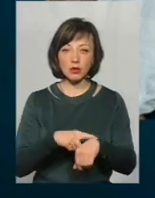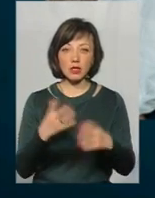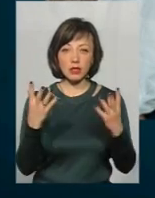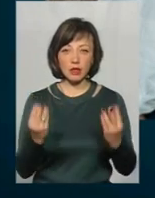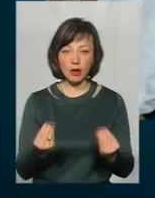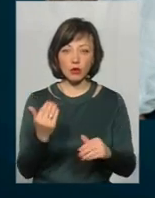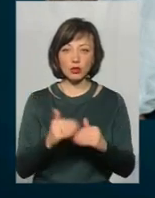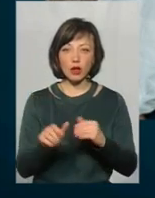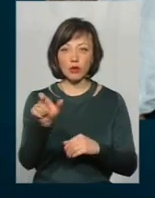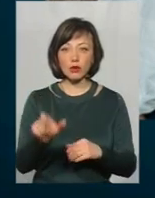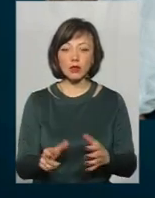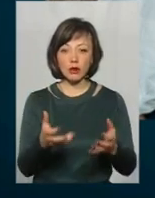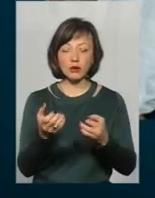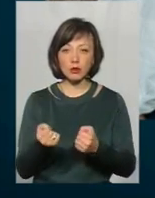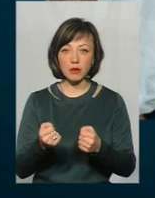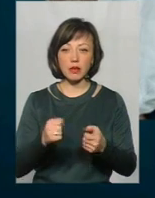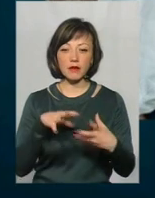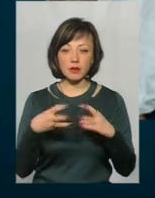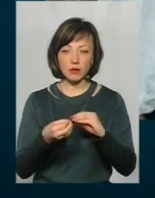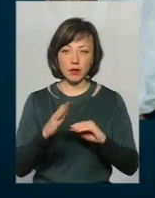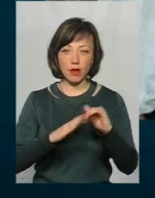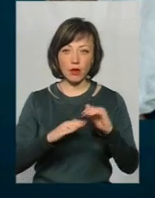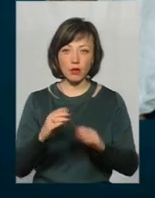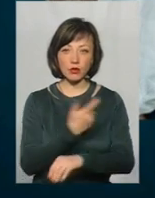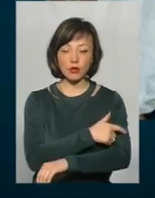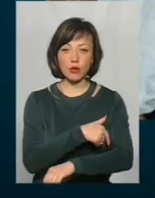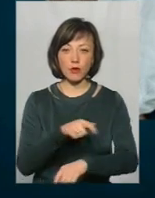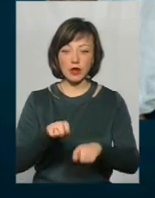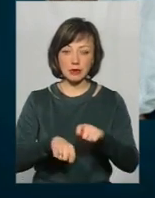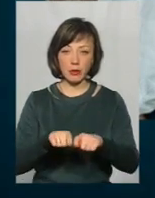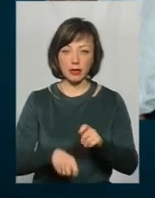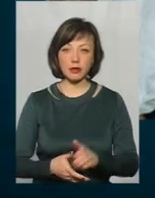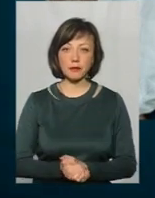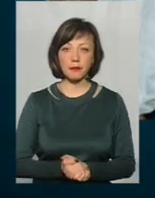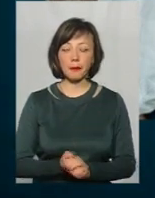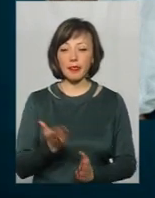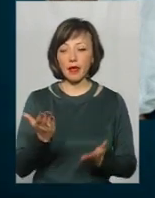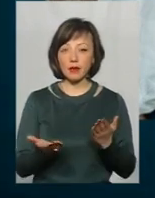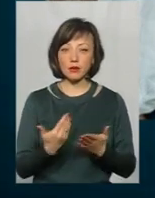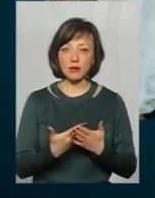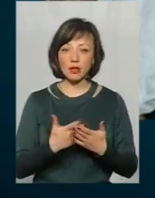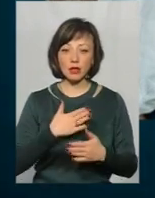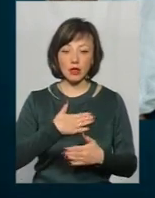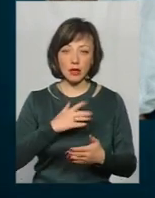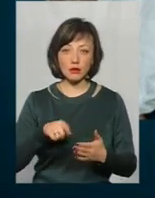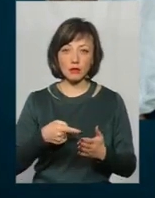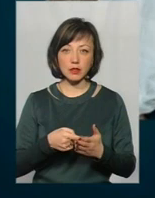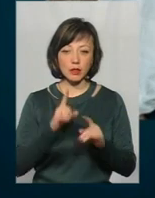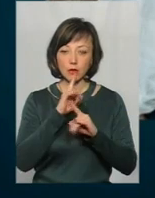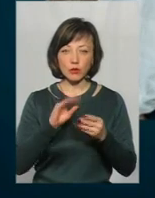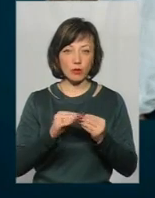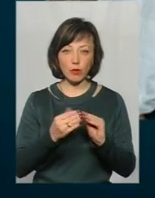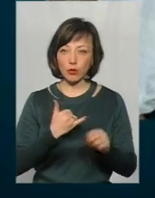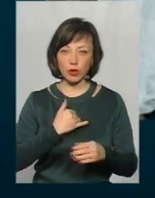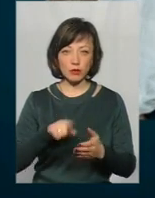вже людина отримала заключення на руки від судово-медичного експерта. Якщо брати наше місто, то тут не буде проблем в